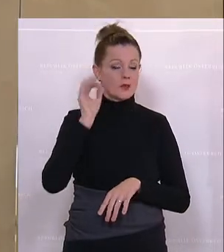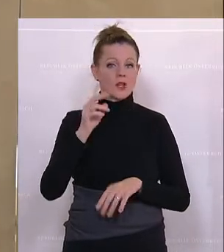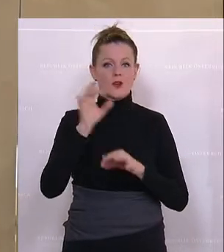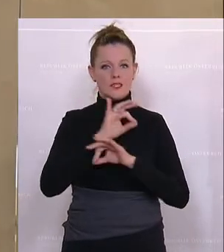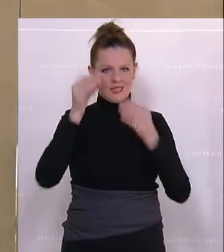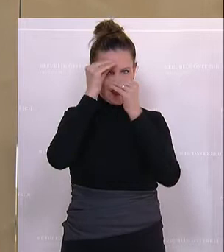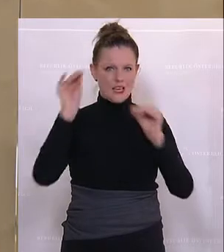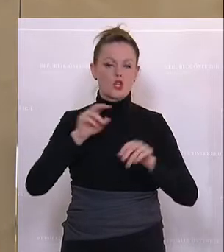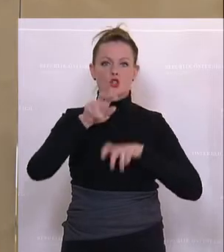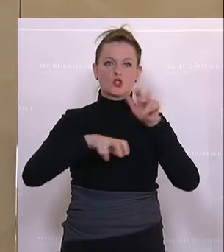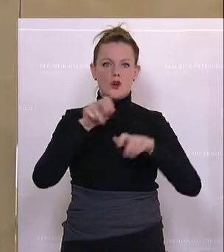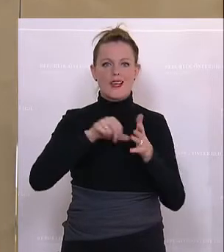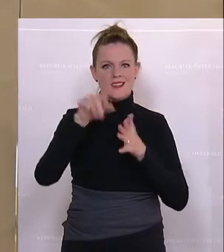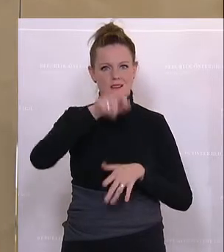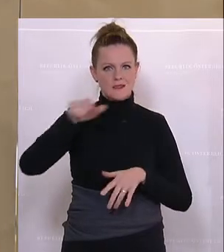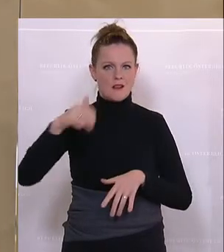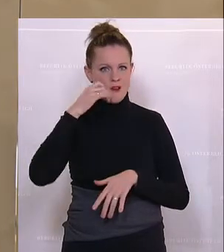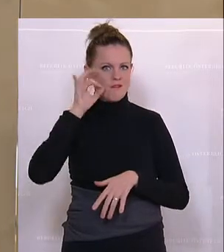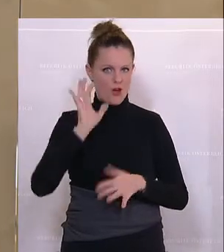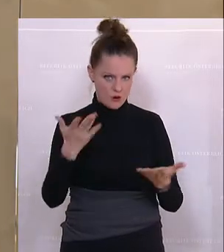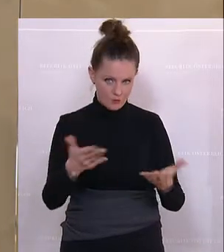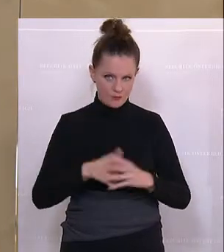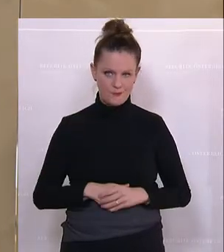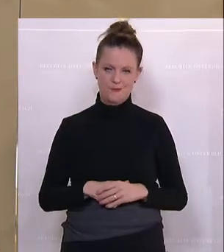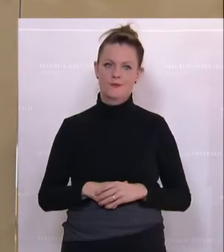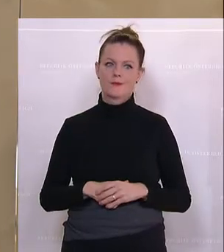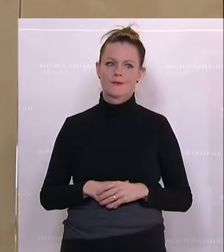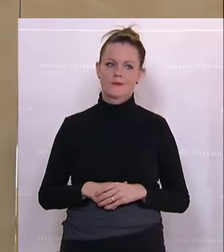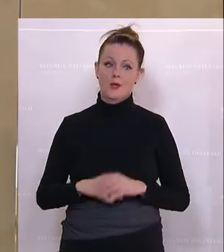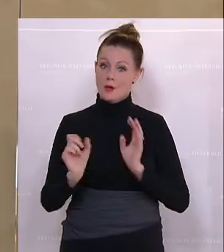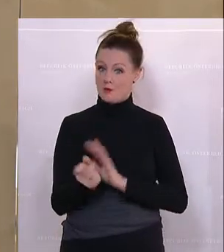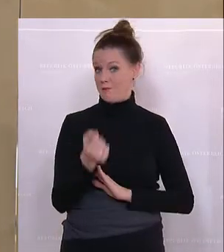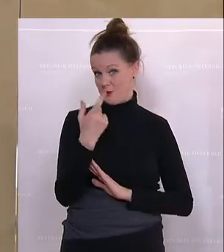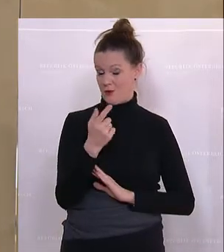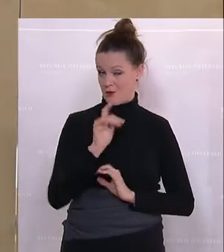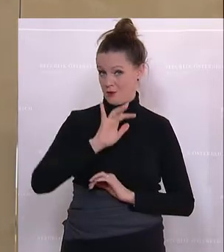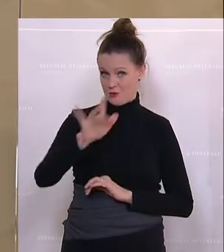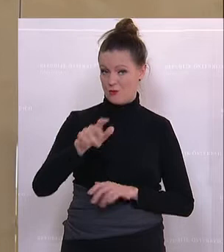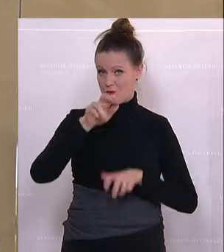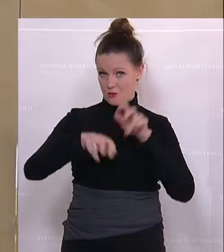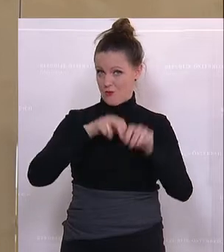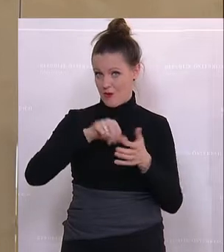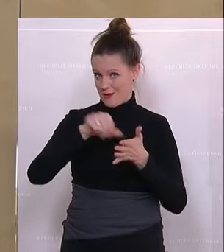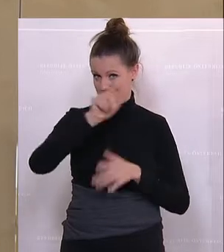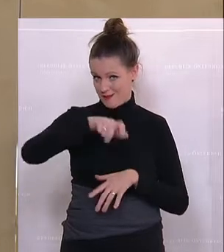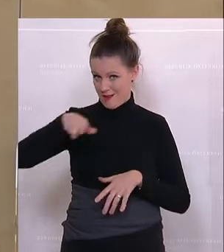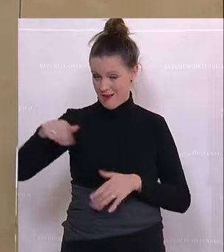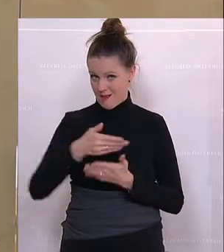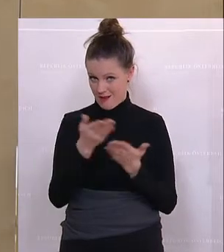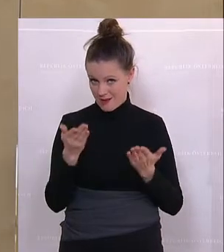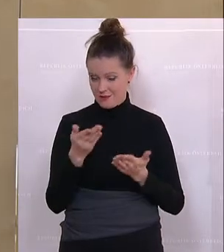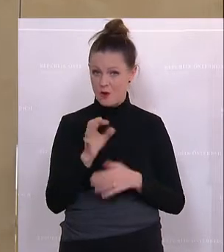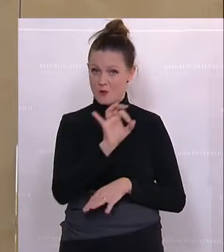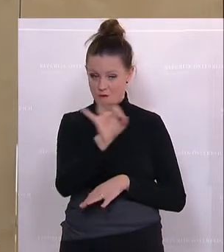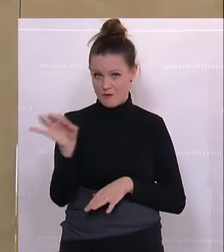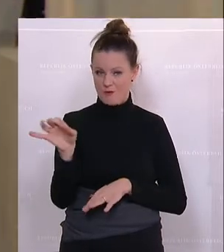und Steuerzahler. Ich wende mich ganz bewusst explizit auch an die Steuerzahlerinnen und Steuerzahler, weil für sie ist